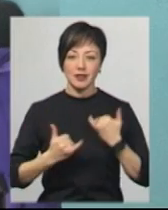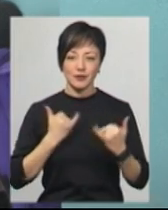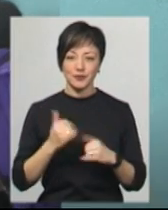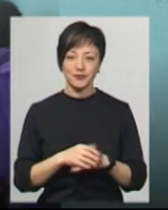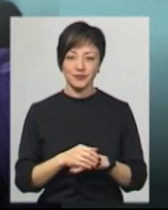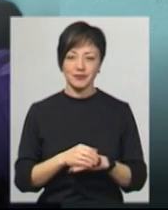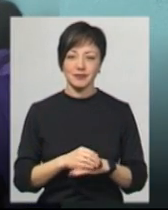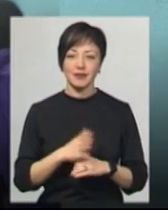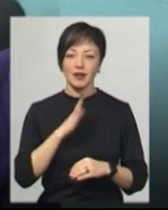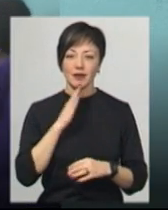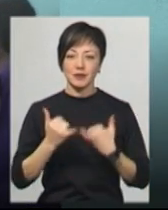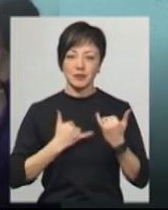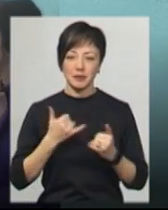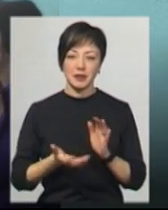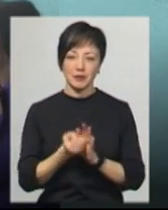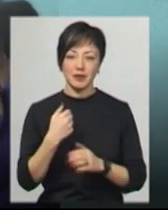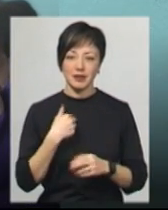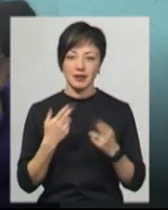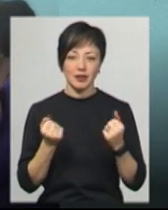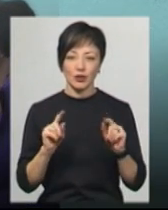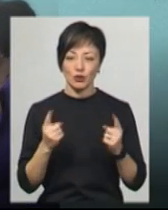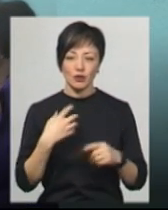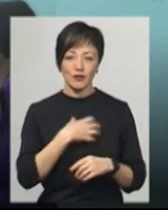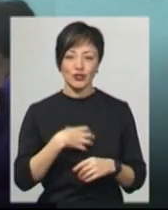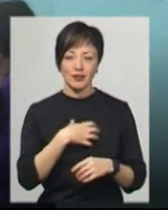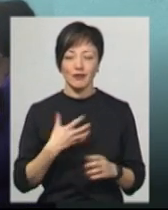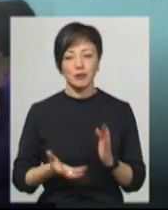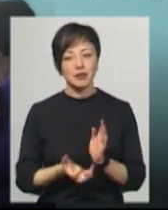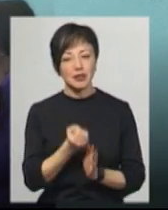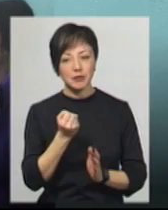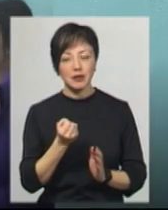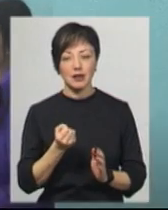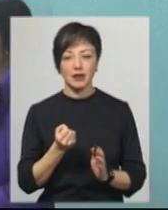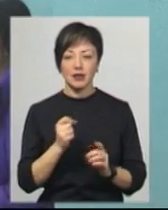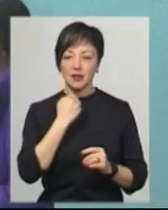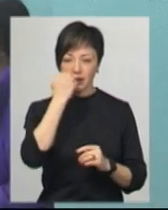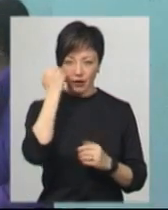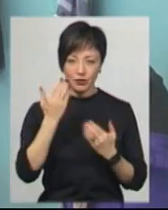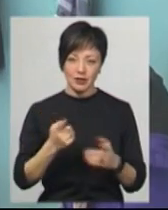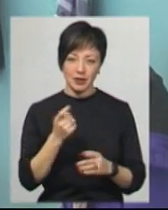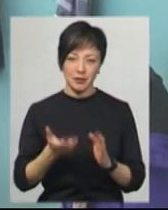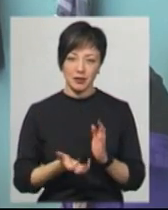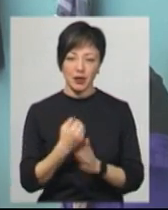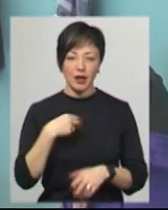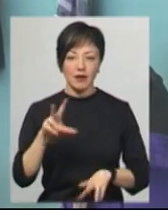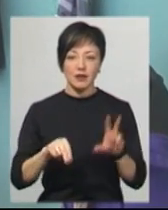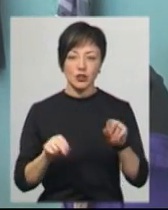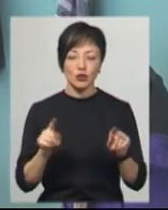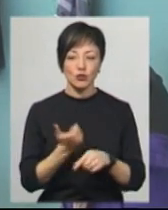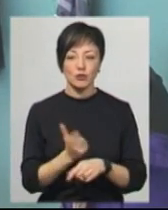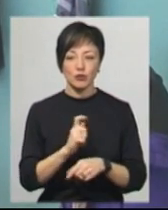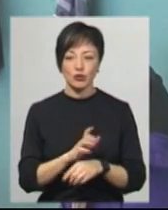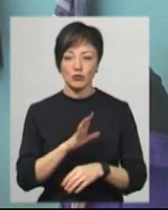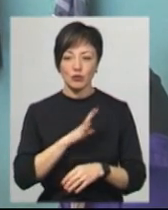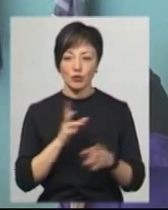мене підтримує моя дівчина, так, підтримка дуже важлива, дуже великій дякую за її підтримку. Я гадаю, що більше